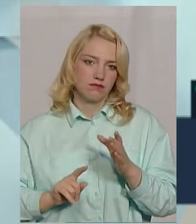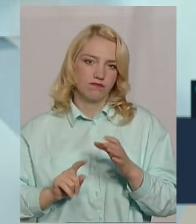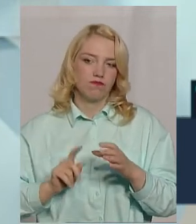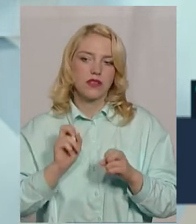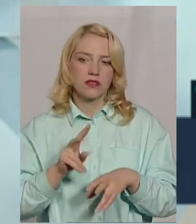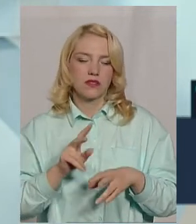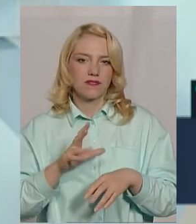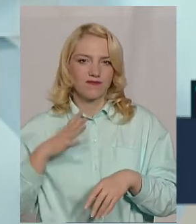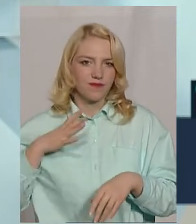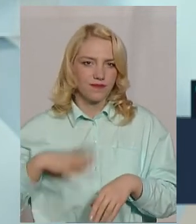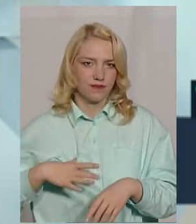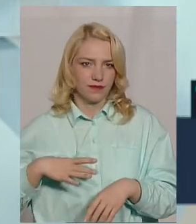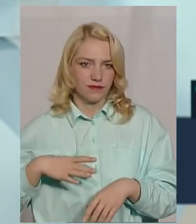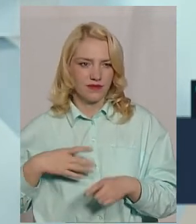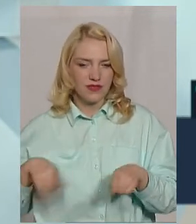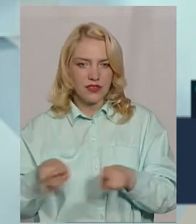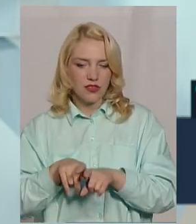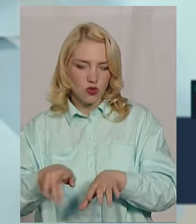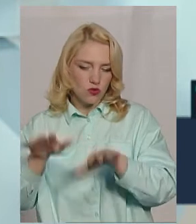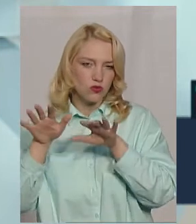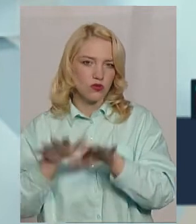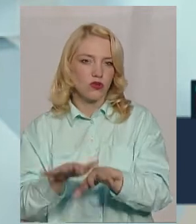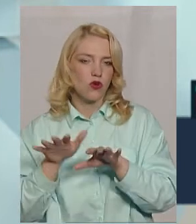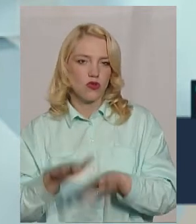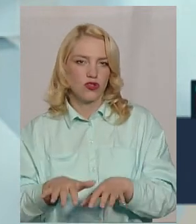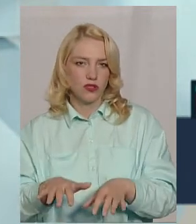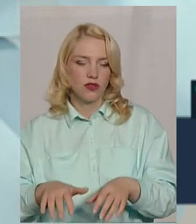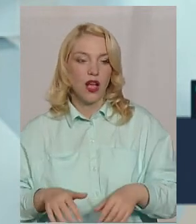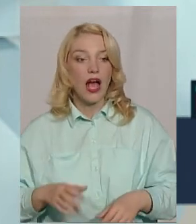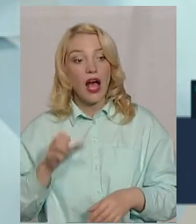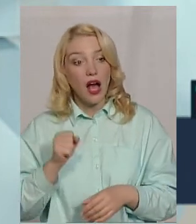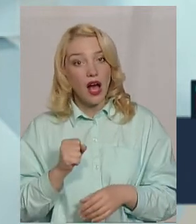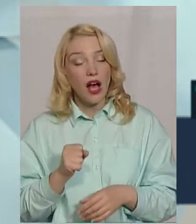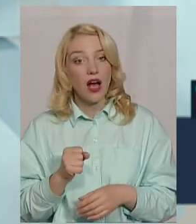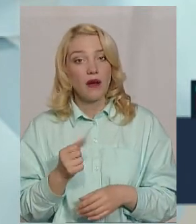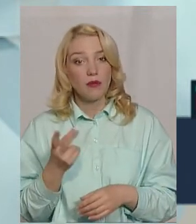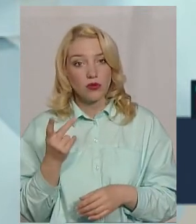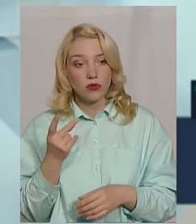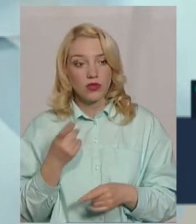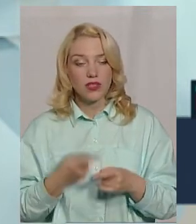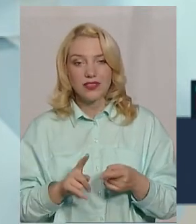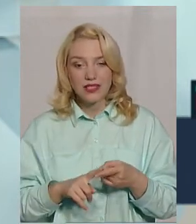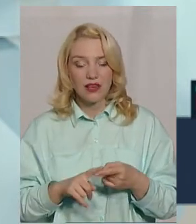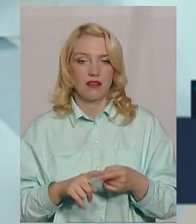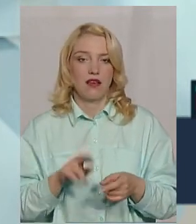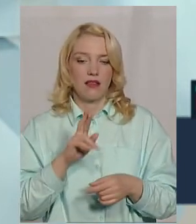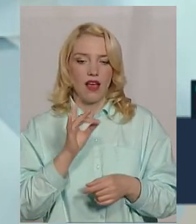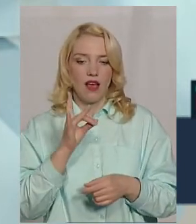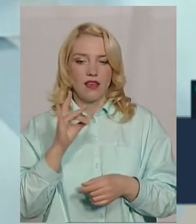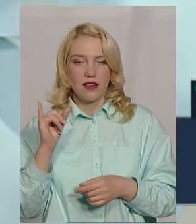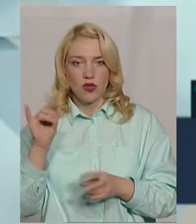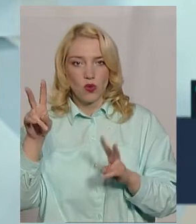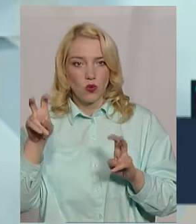ну, такі дощові маси. А, ну, по-друге, це ярі культури, які